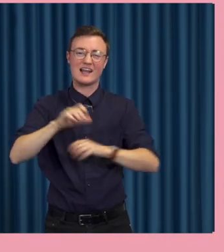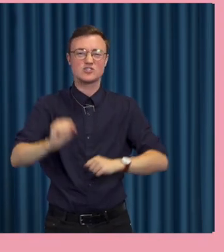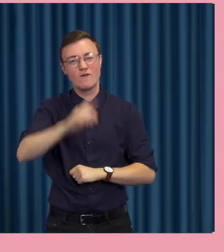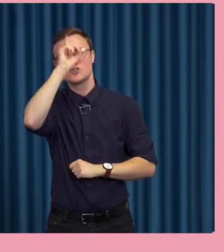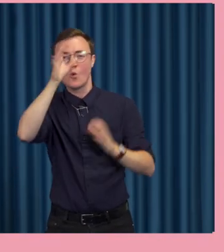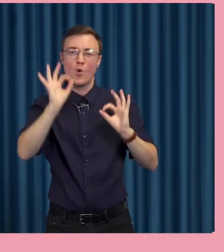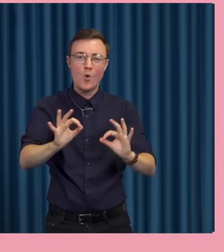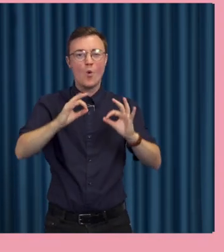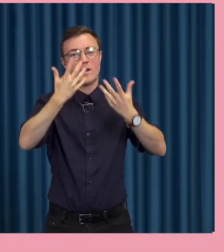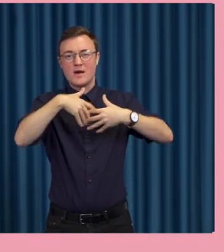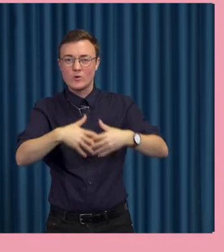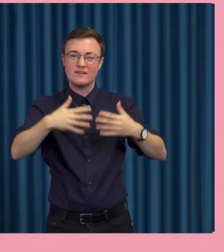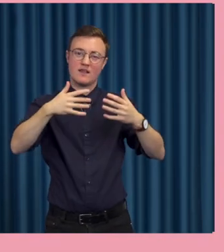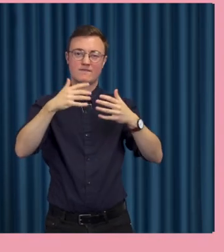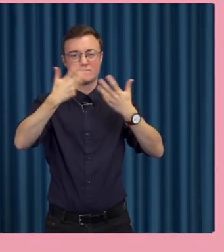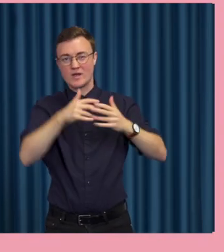och undvika nedsidan.